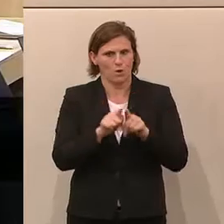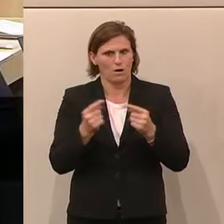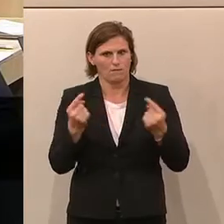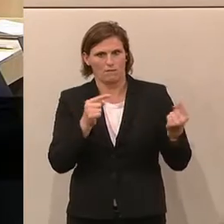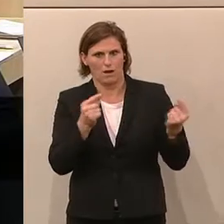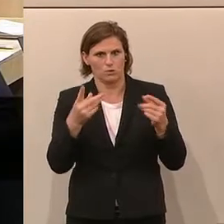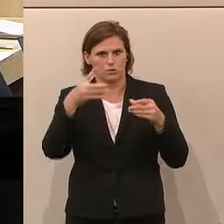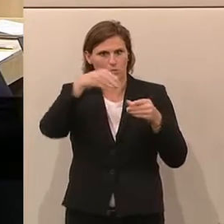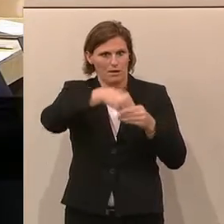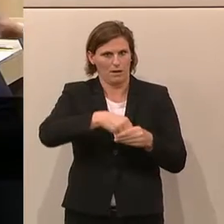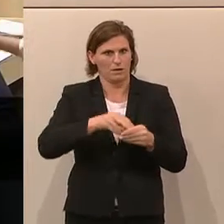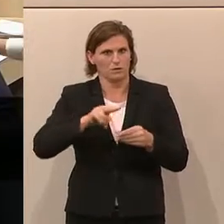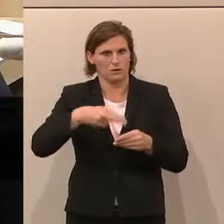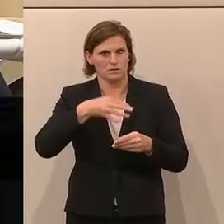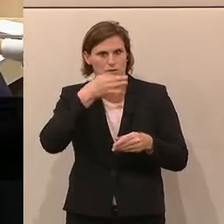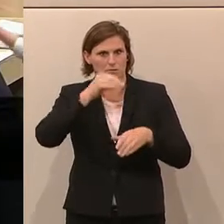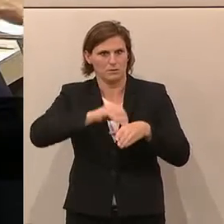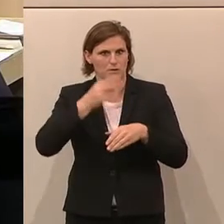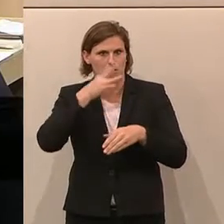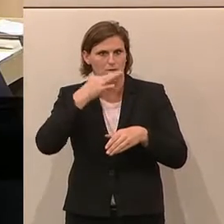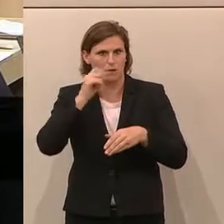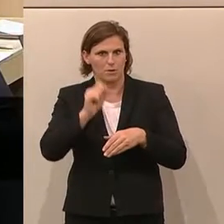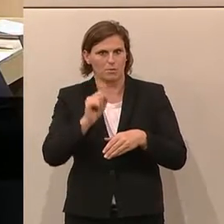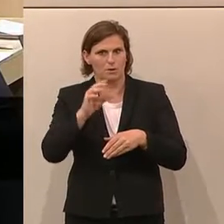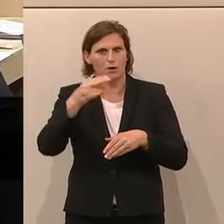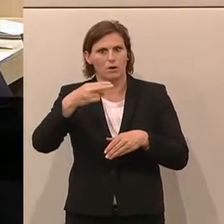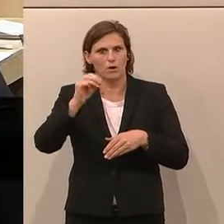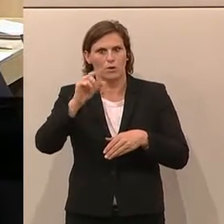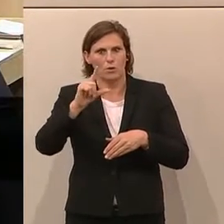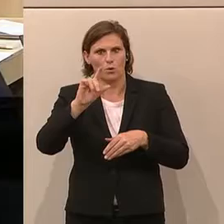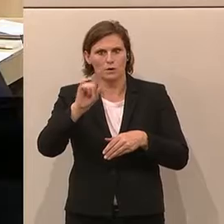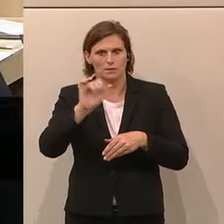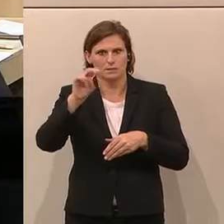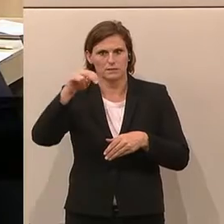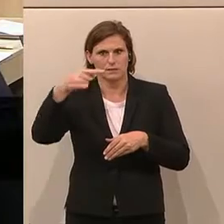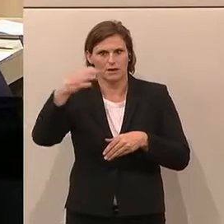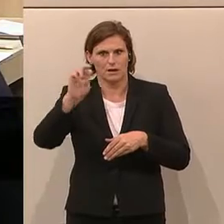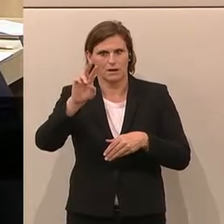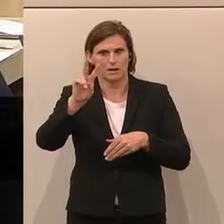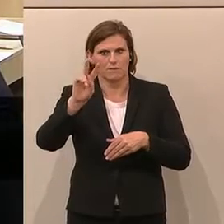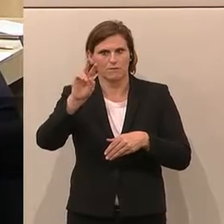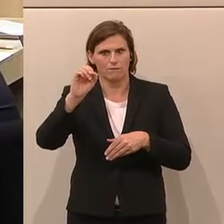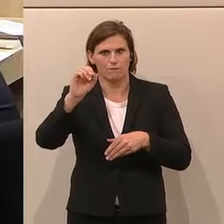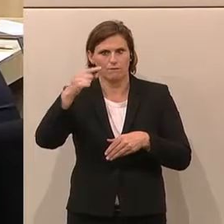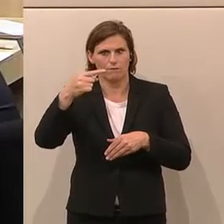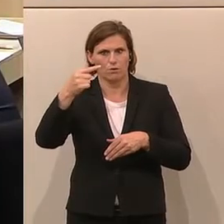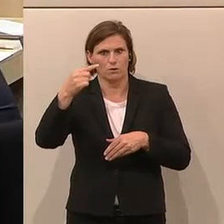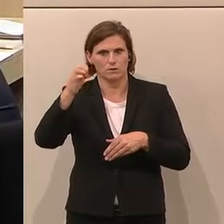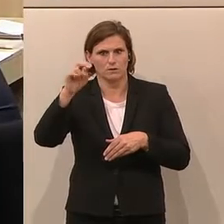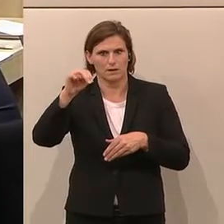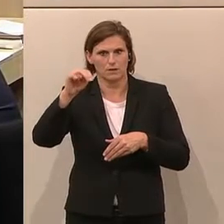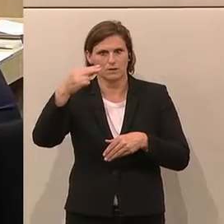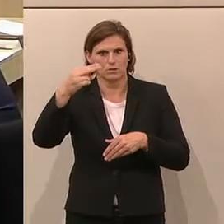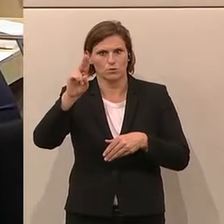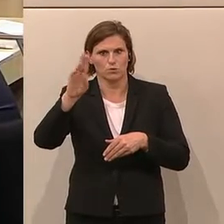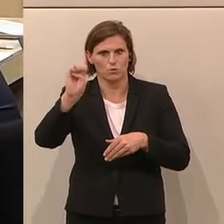Verhandlung und als Nächste die Frau Abgeordnete Daniela Holzinger-Fogtenhuber. Daniela Holzinger-Fogtenhuber von der